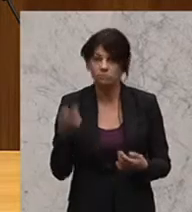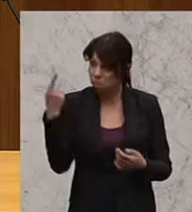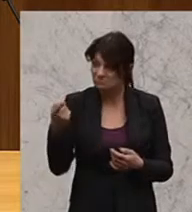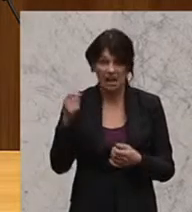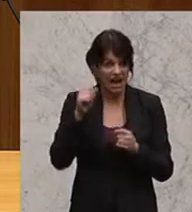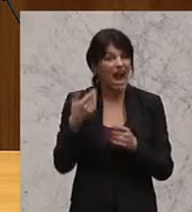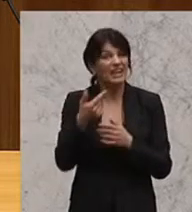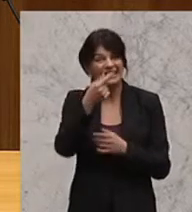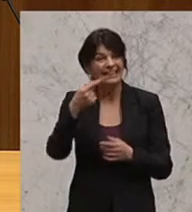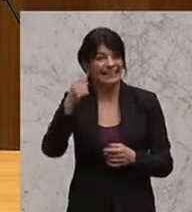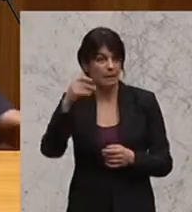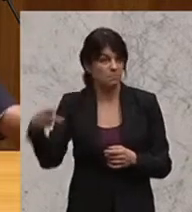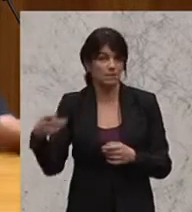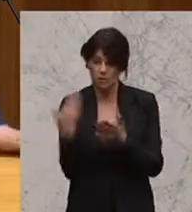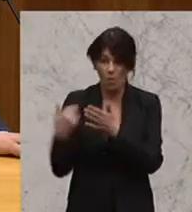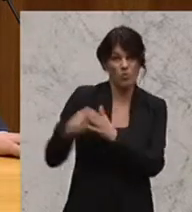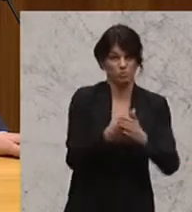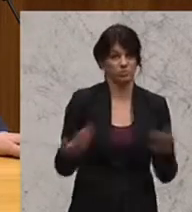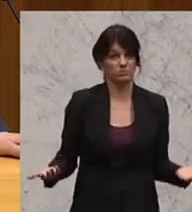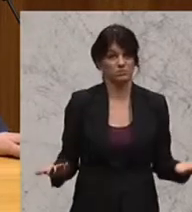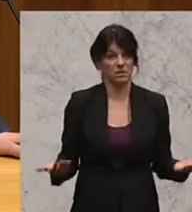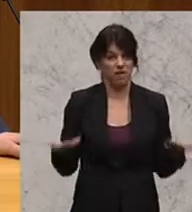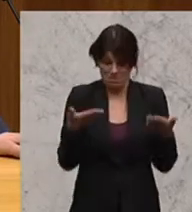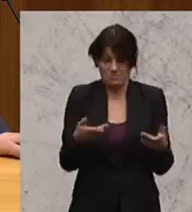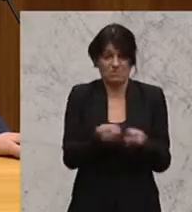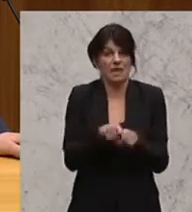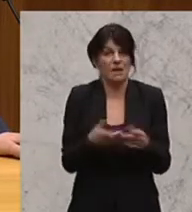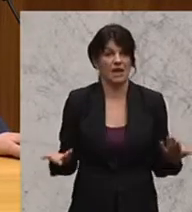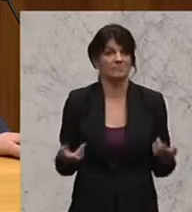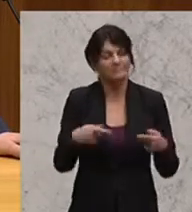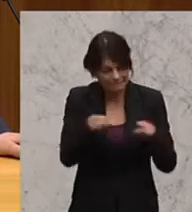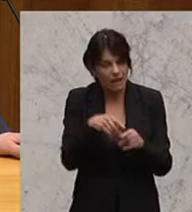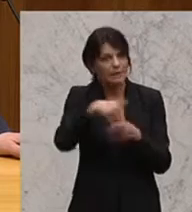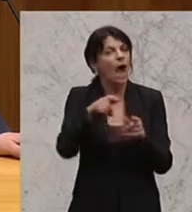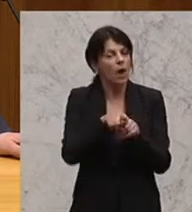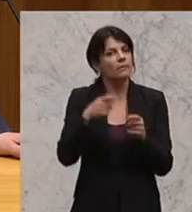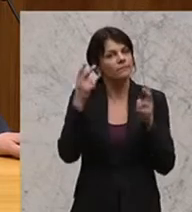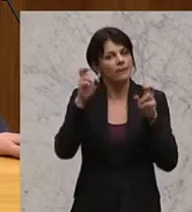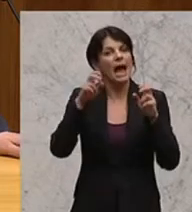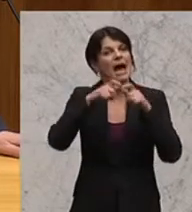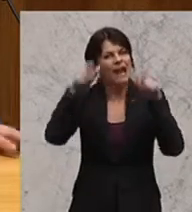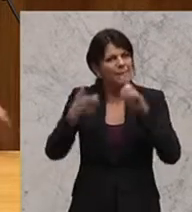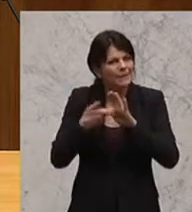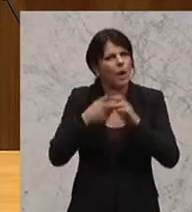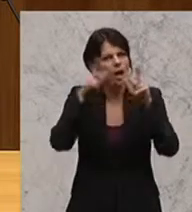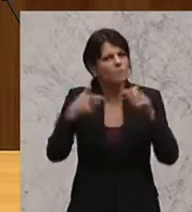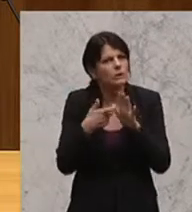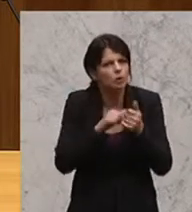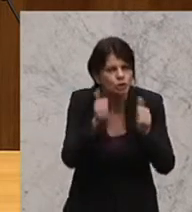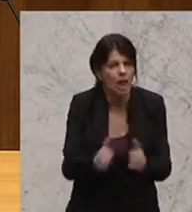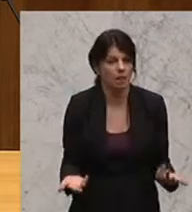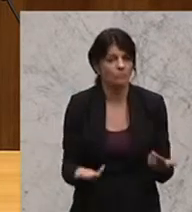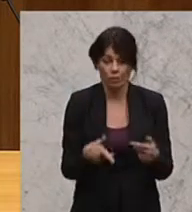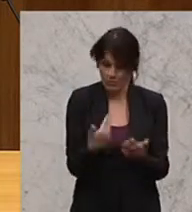unterstützt werden kann. Denn da geht es selbstverständlich auch um Rahmenbedingungen, Rahmenbedingungen gestalten. Und das kann